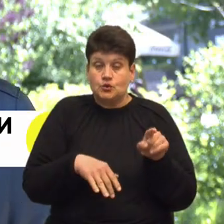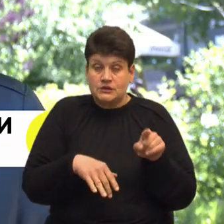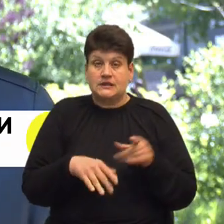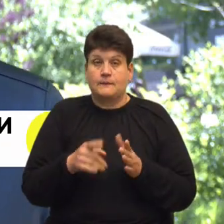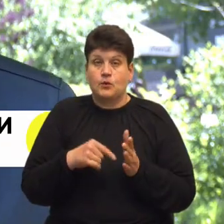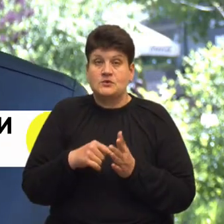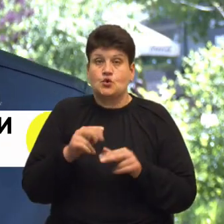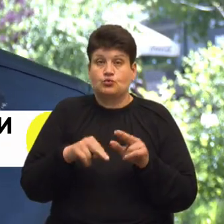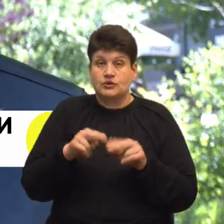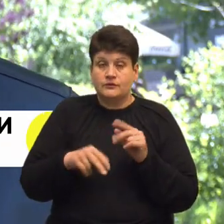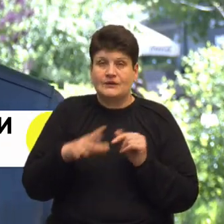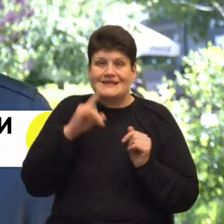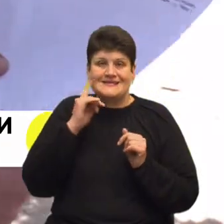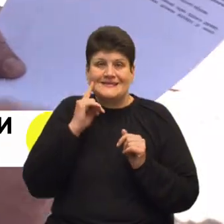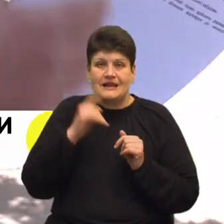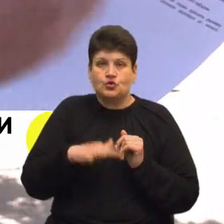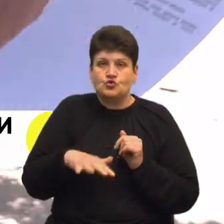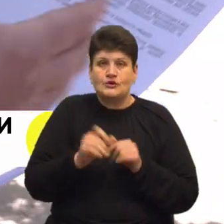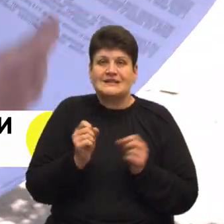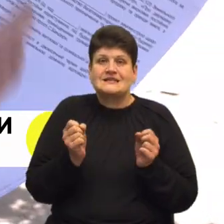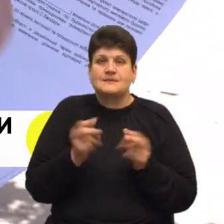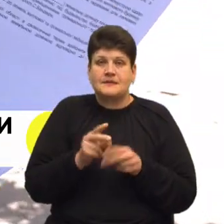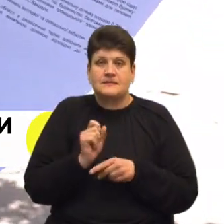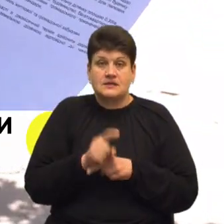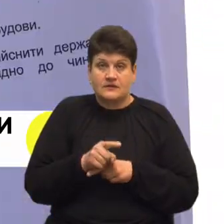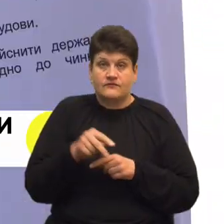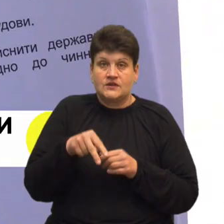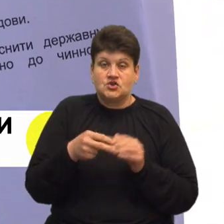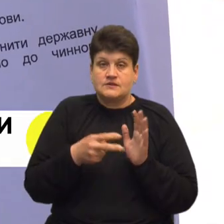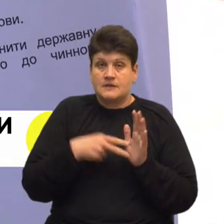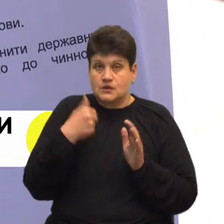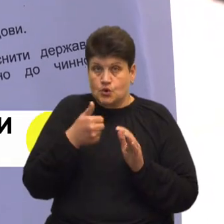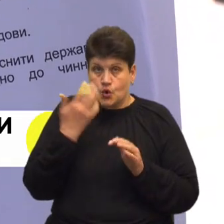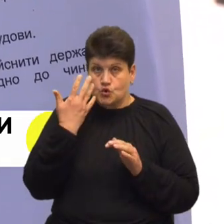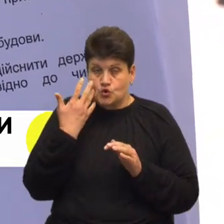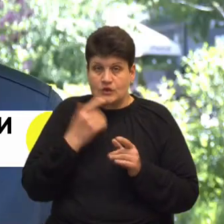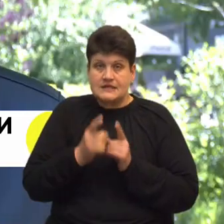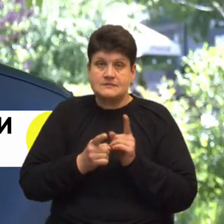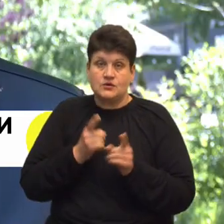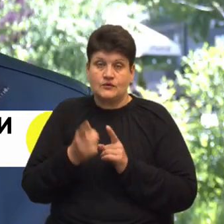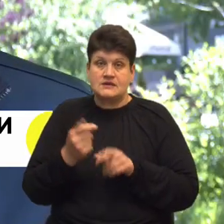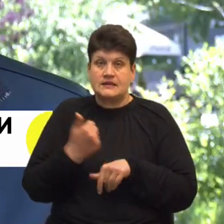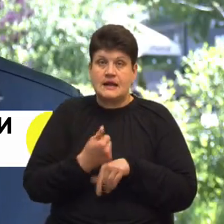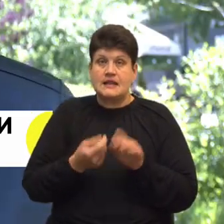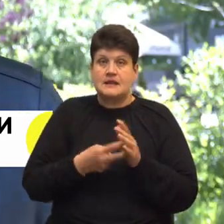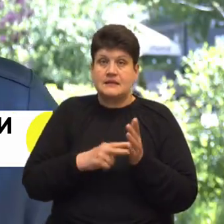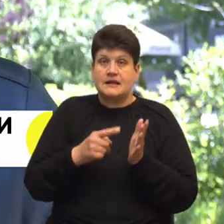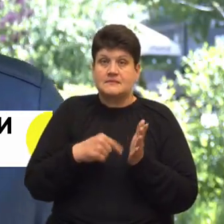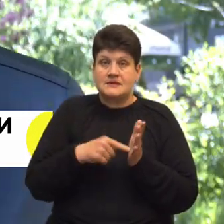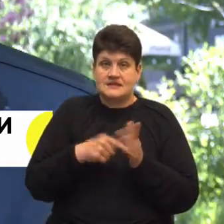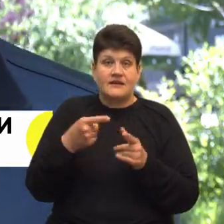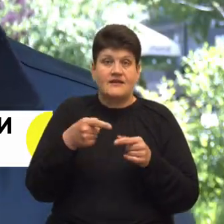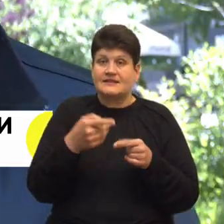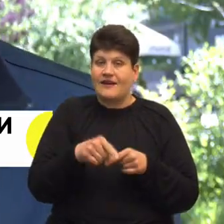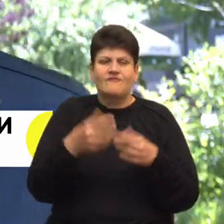документації була зеленою зоною спецпризначення. Мушу сказати, що у 2017 році, коли змінювався генеральний план міста, ділянка вже там не була зеленою